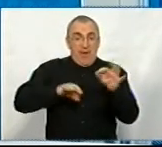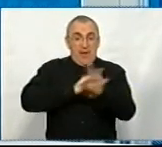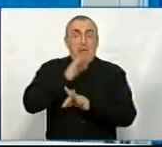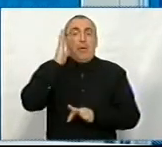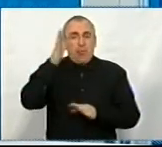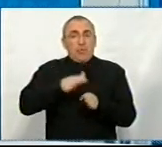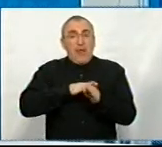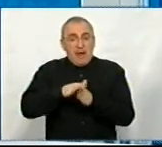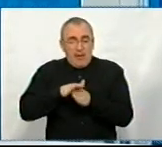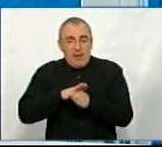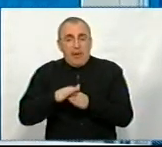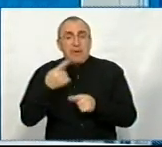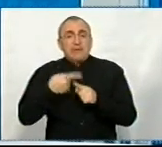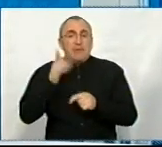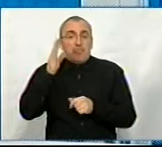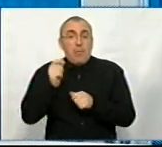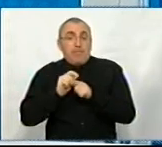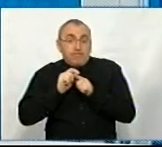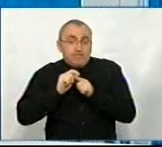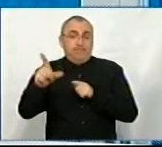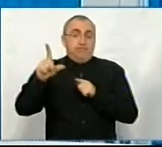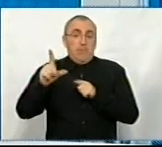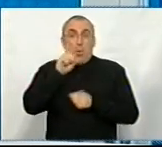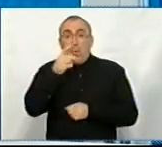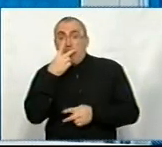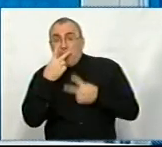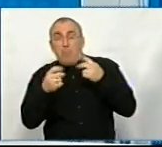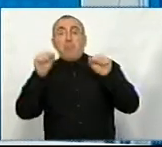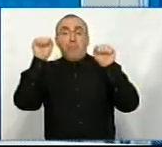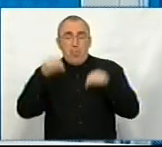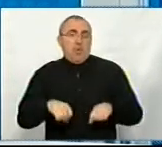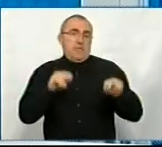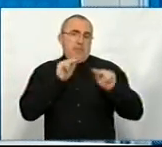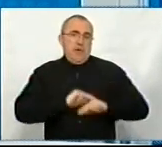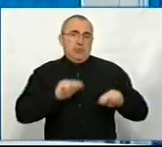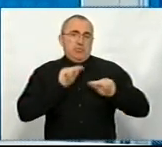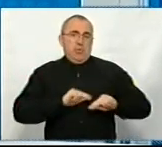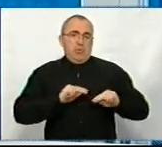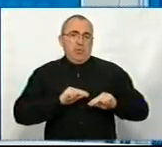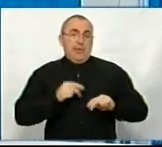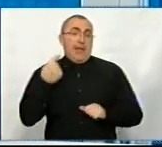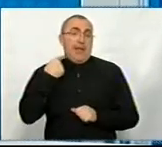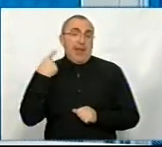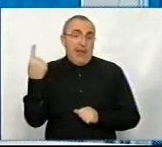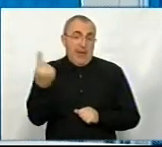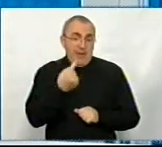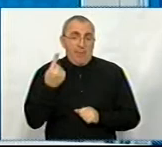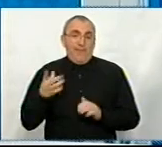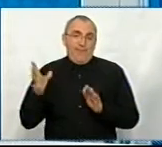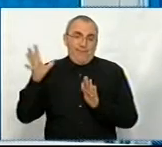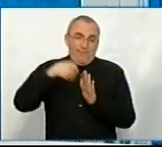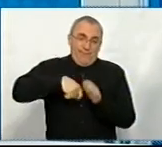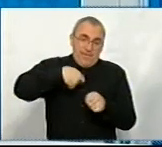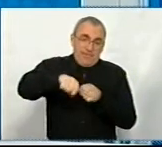почнуть реалізовуватись. Це буде поштовхом і люди побачать, що можна працювати на Кировоградщині і залучати інвестиції в